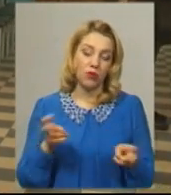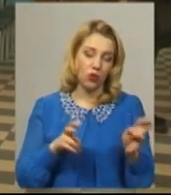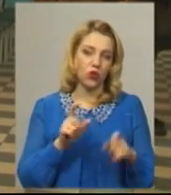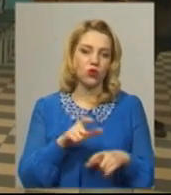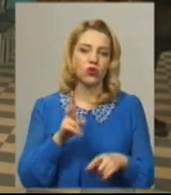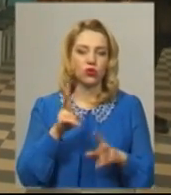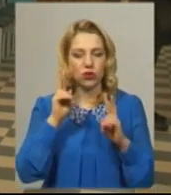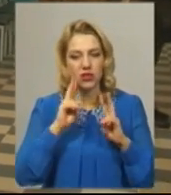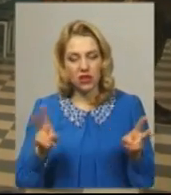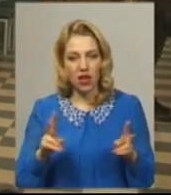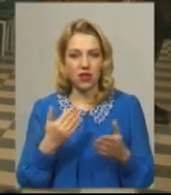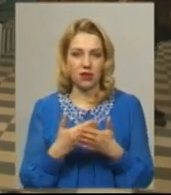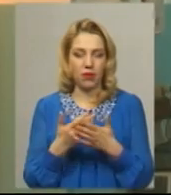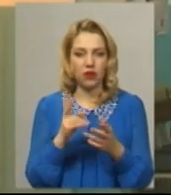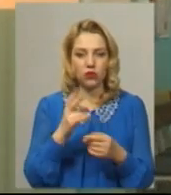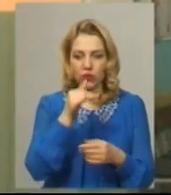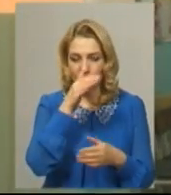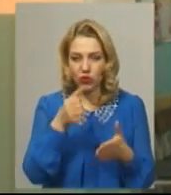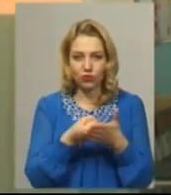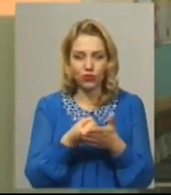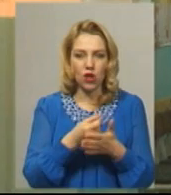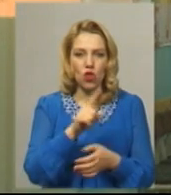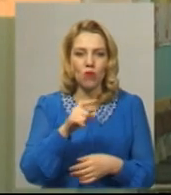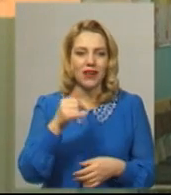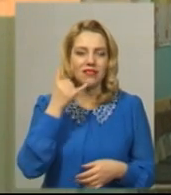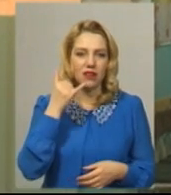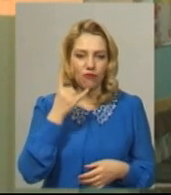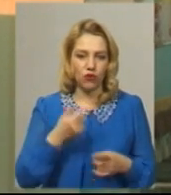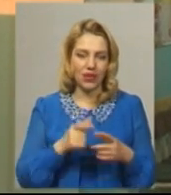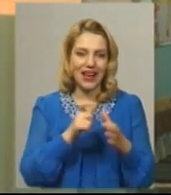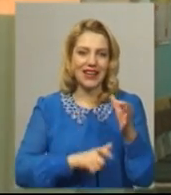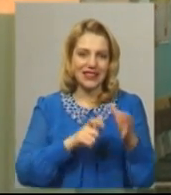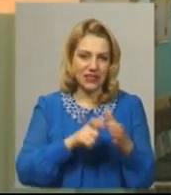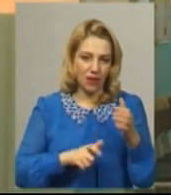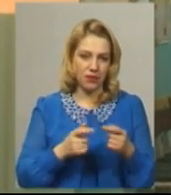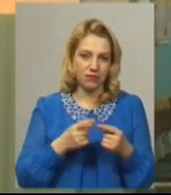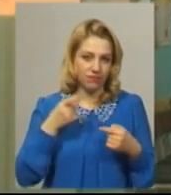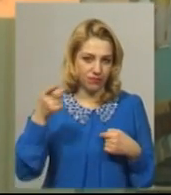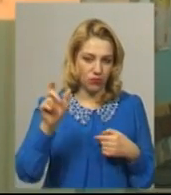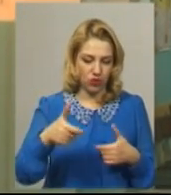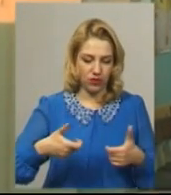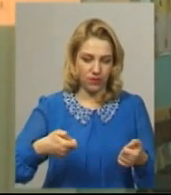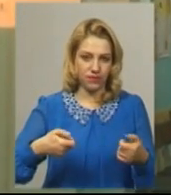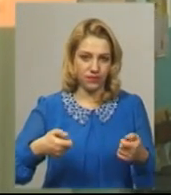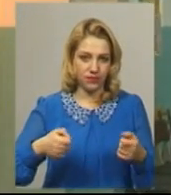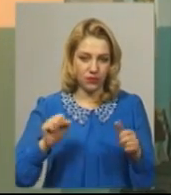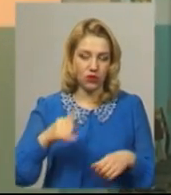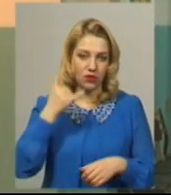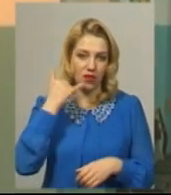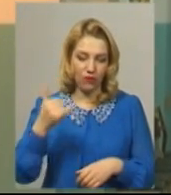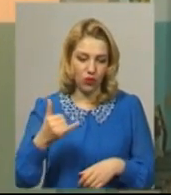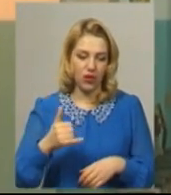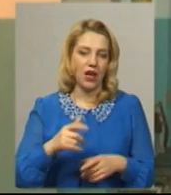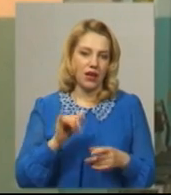такий варіант можливий, чи десь не могли добути телефон лікаря. Рецепт вже давно можна отримати дистанційно. Тобто, пацієнт телефонує, лікар